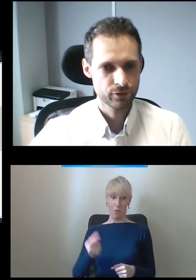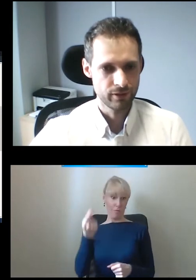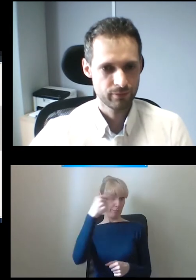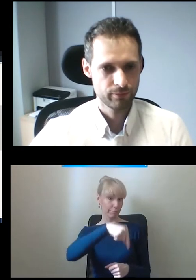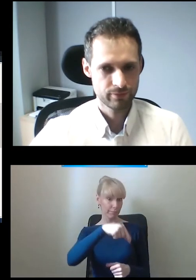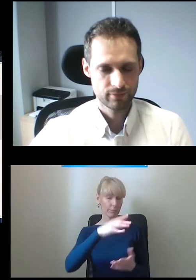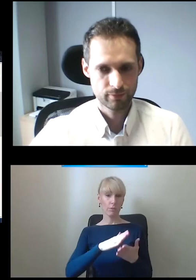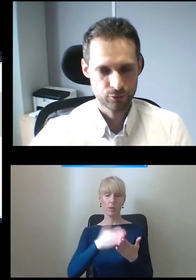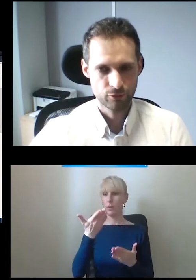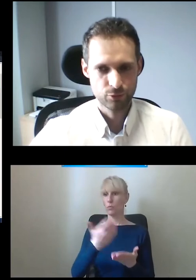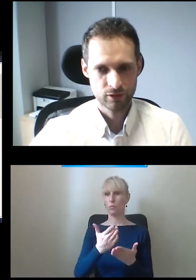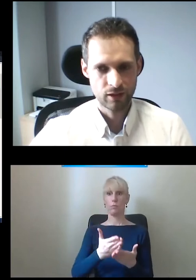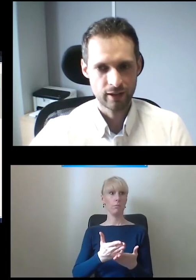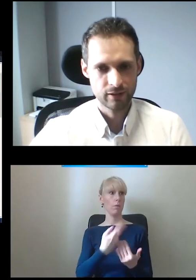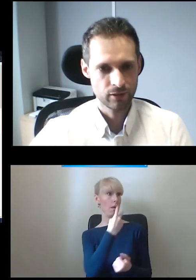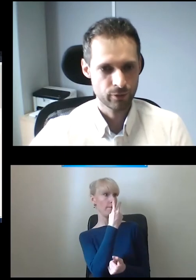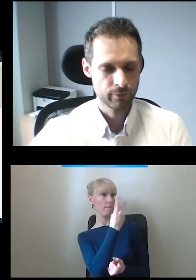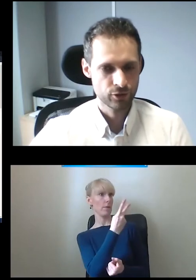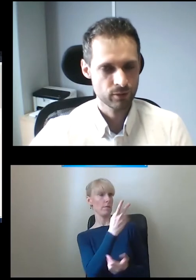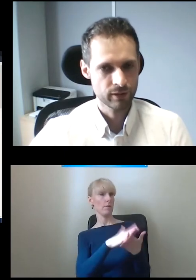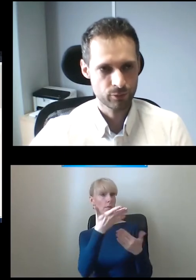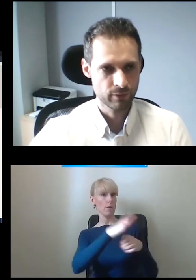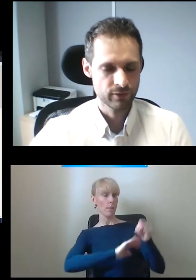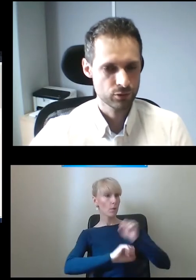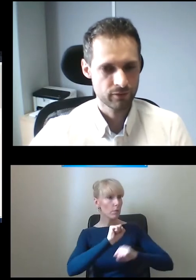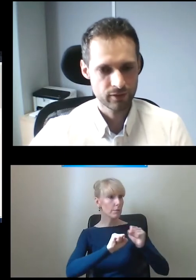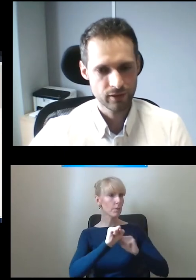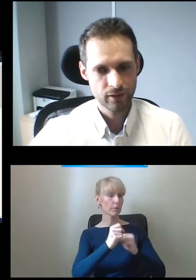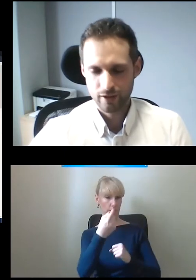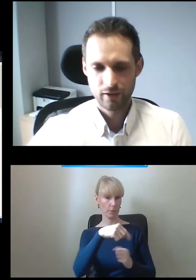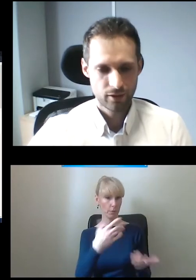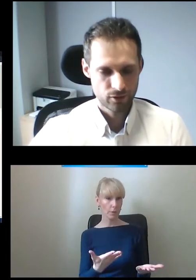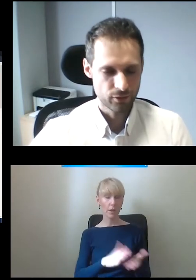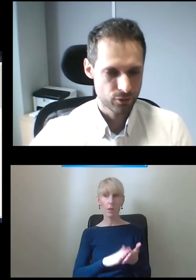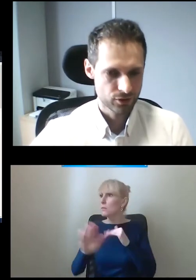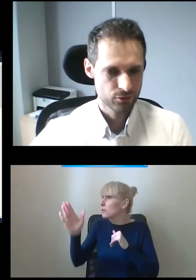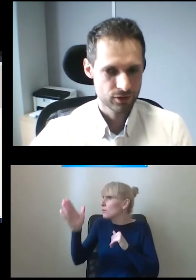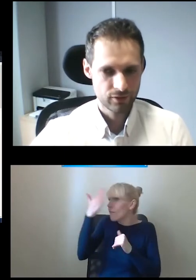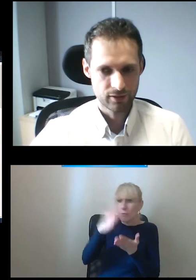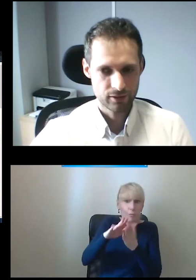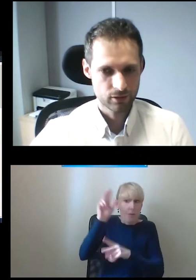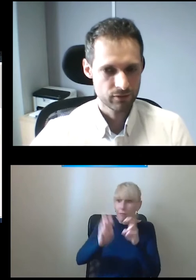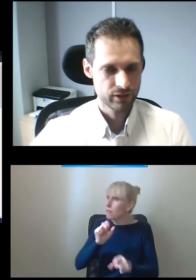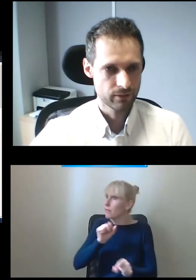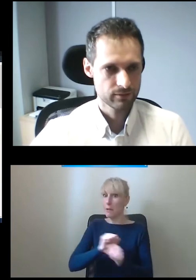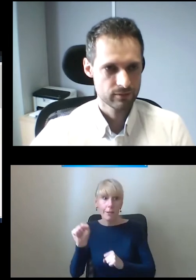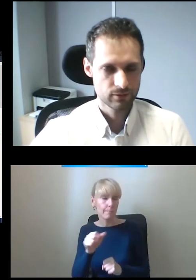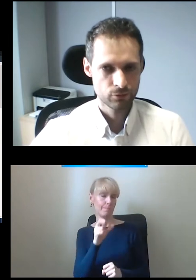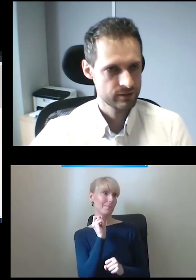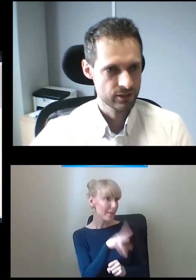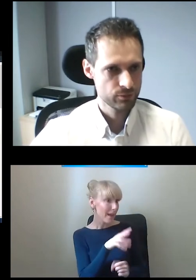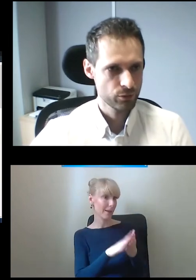przychodzą i pracują w biurze tyle lat i dopiero jak pierwsza osoba niepełnosprawna używa windy, dowiadują się, że tu jest winda. Nigdy o tym nie wiedziałem.